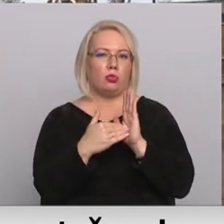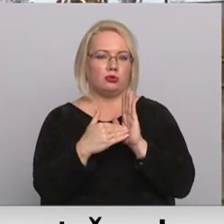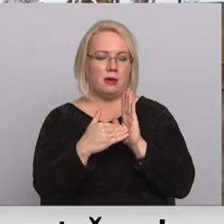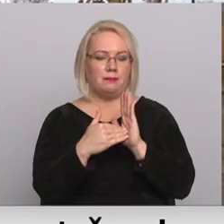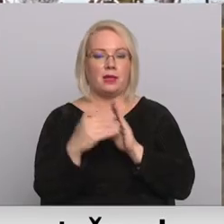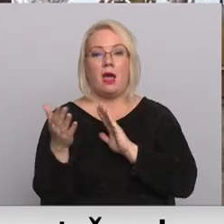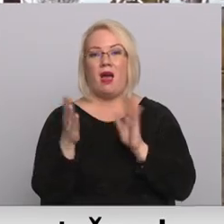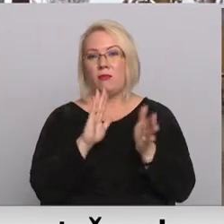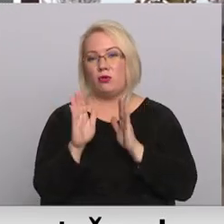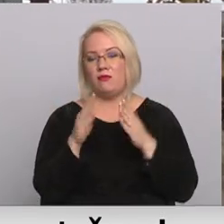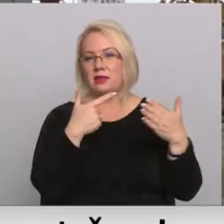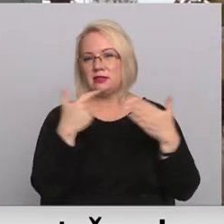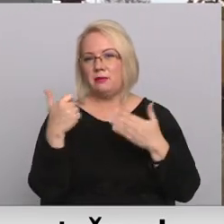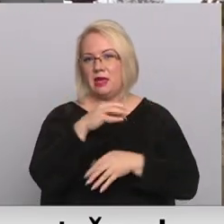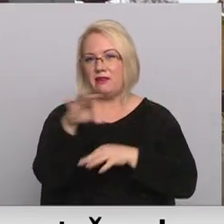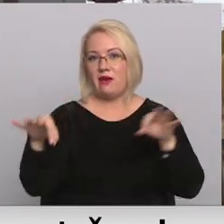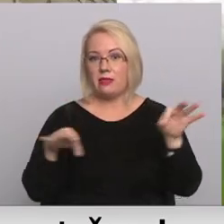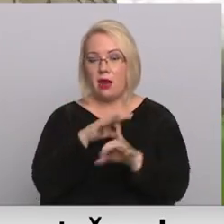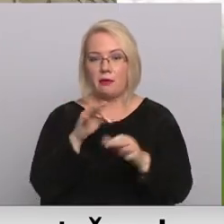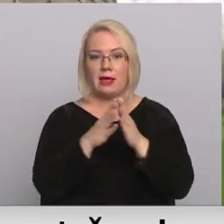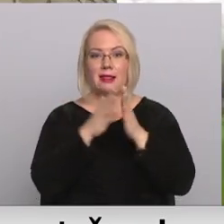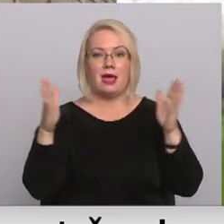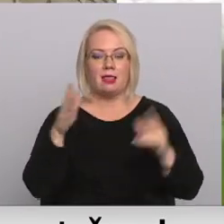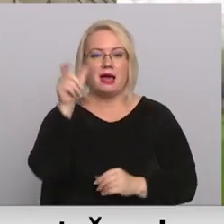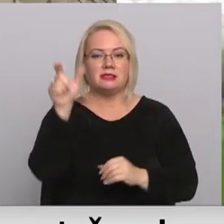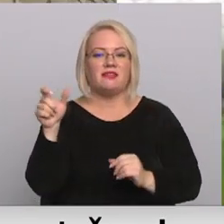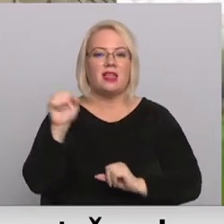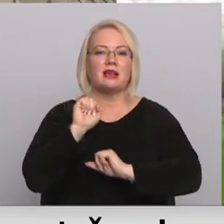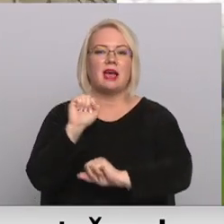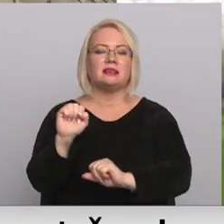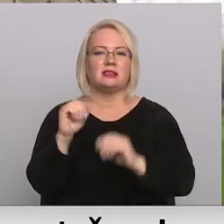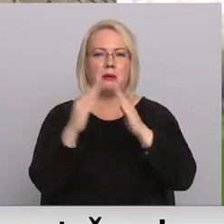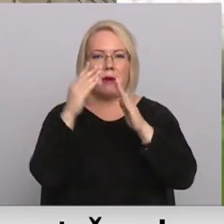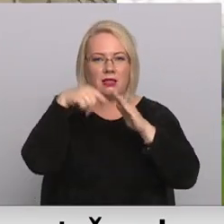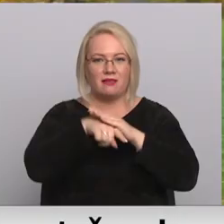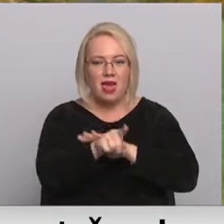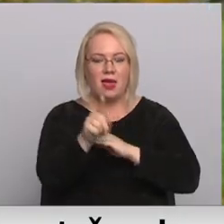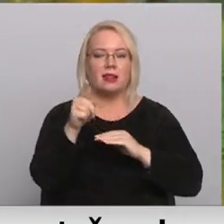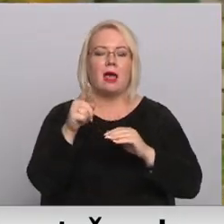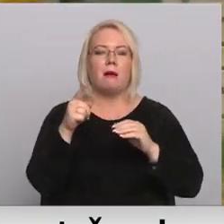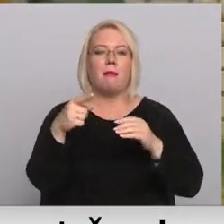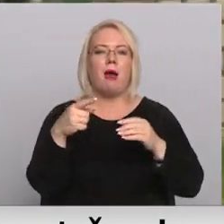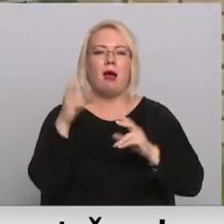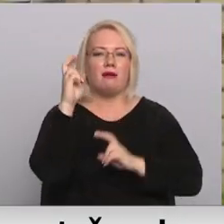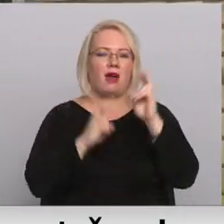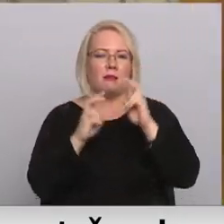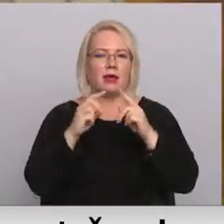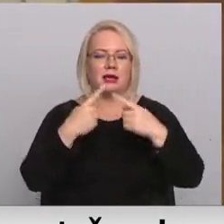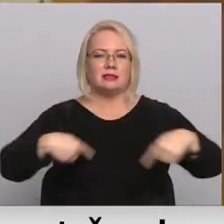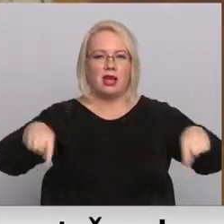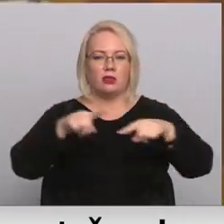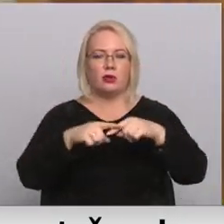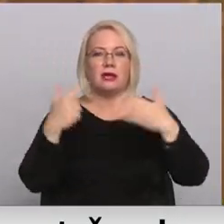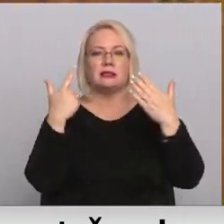Aptuven 700 kvadrātmetru lielā civilās aizsardzības patvertne metalurga krāsnes ceha teritorija atrodas kāds septiņus